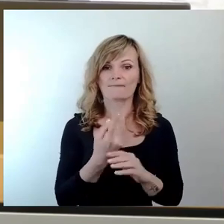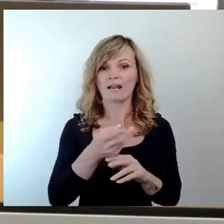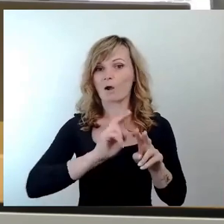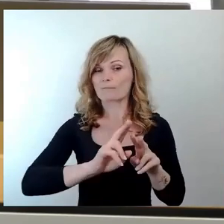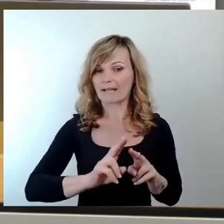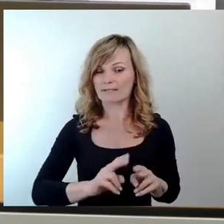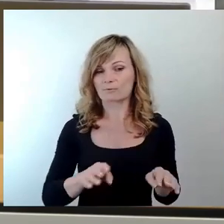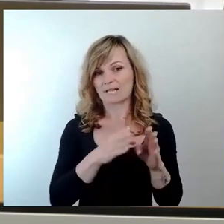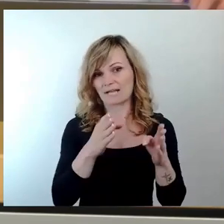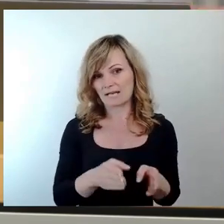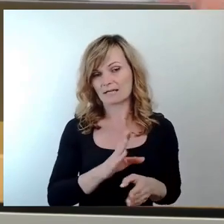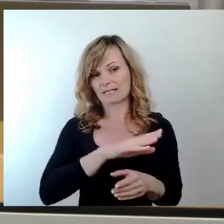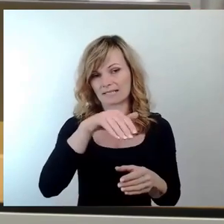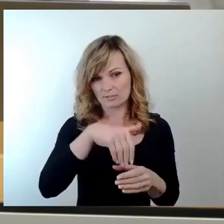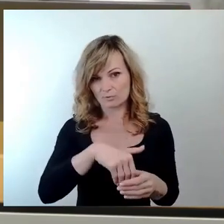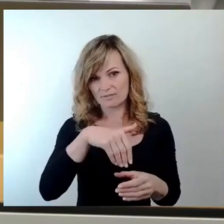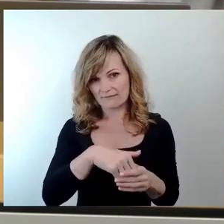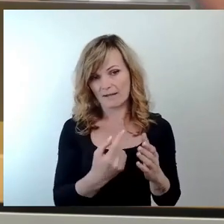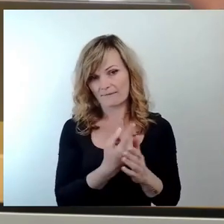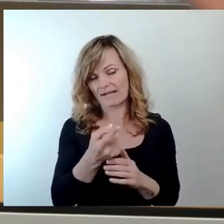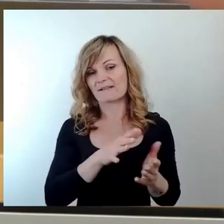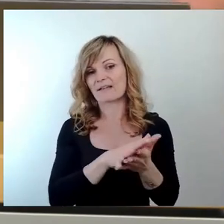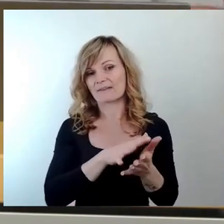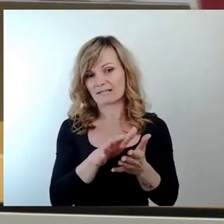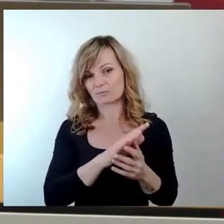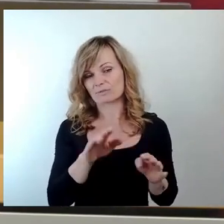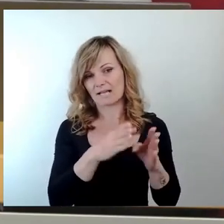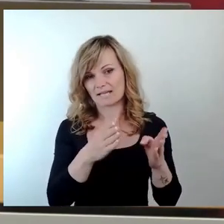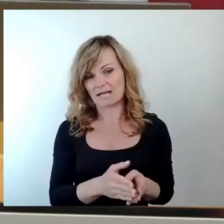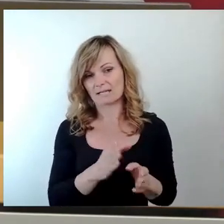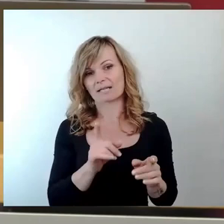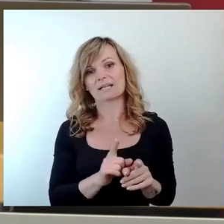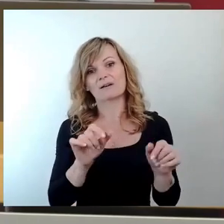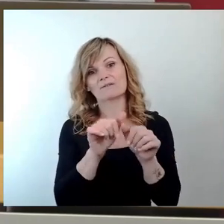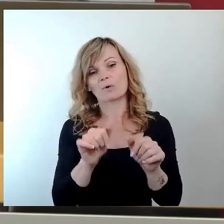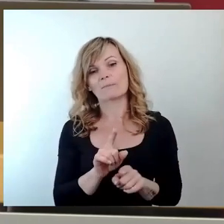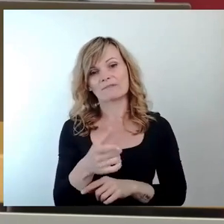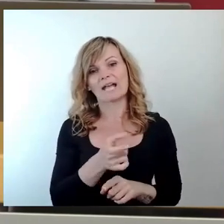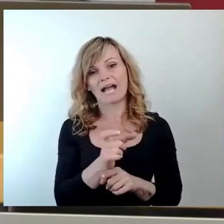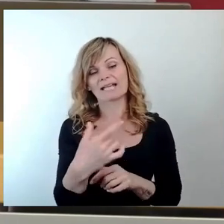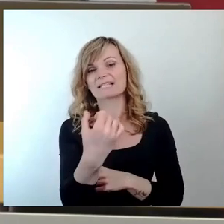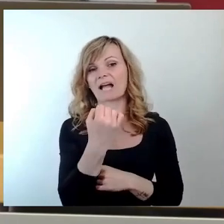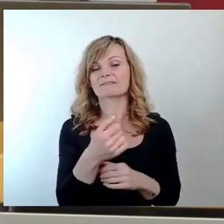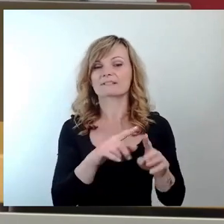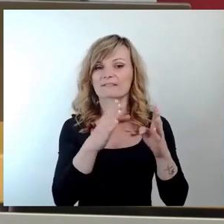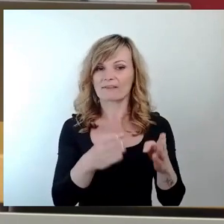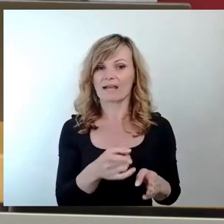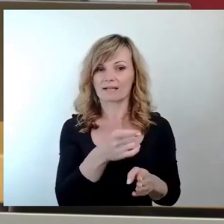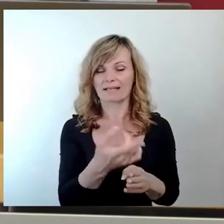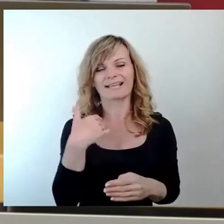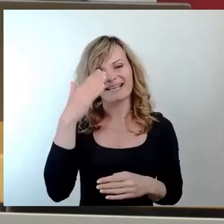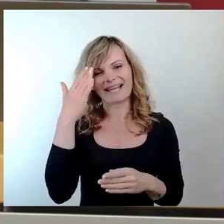Abfallverwertungsanlage in Form eines Ersatzbrennstoffheizkraftwerkes. Sie kennen das Thema aus der